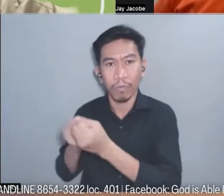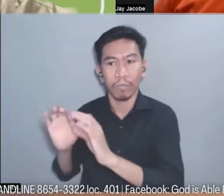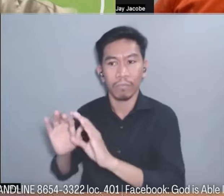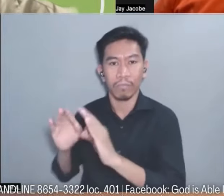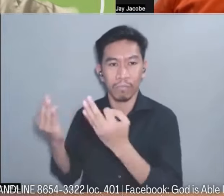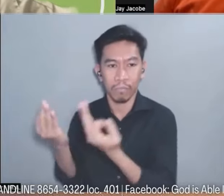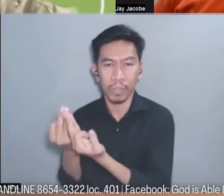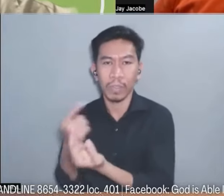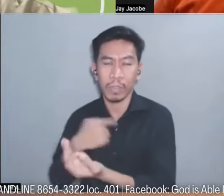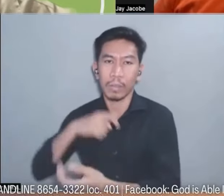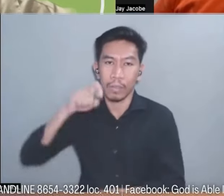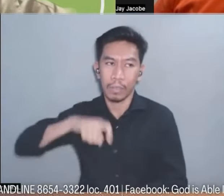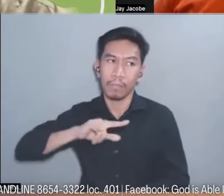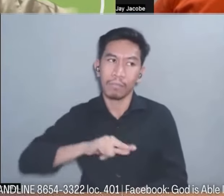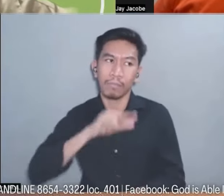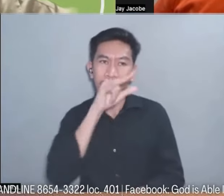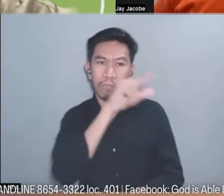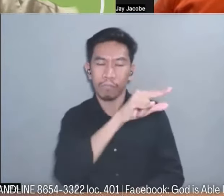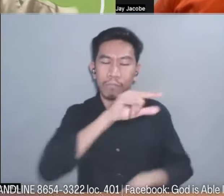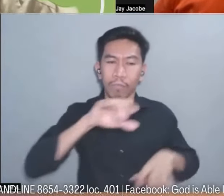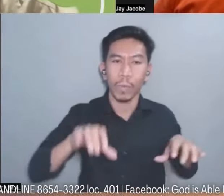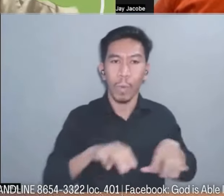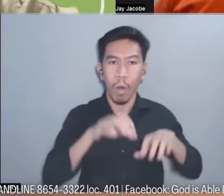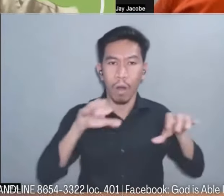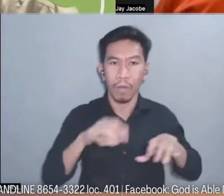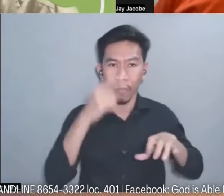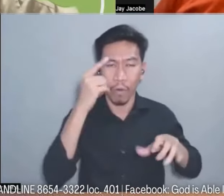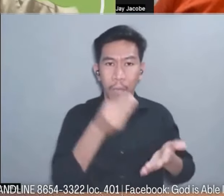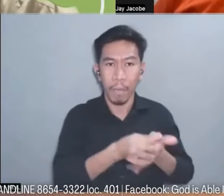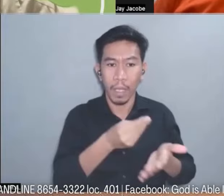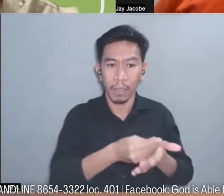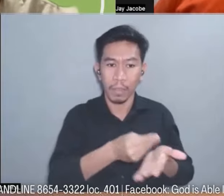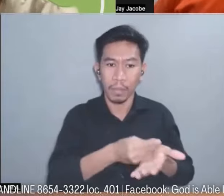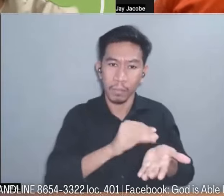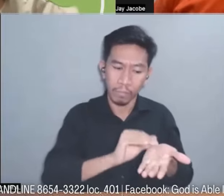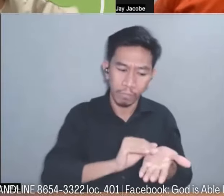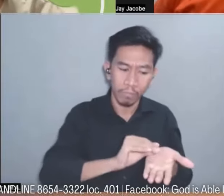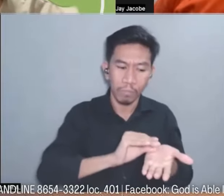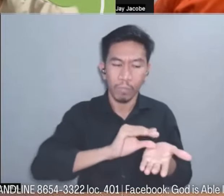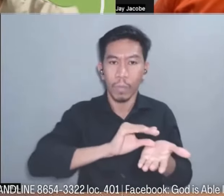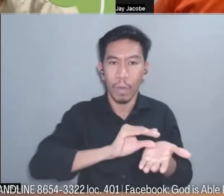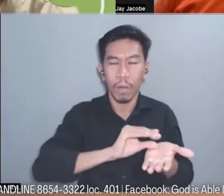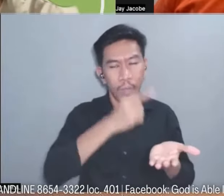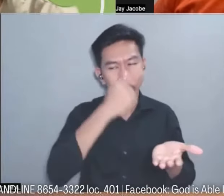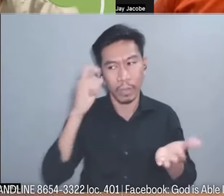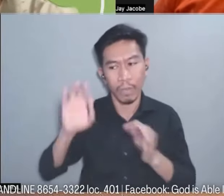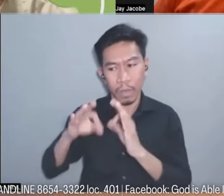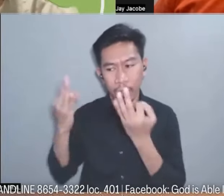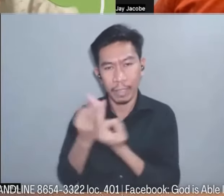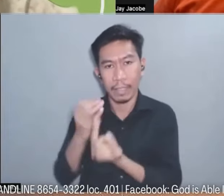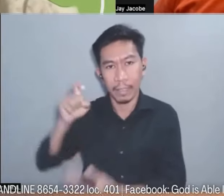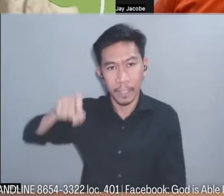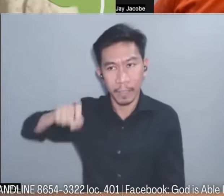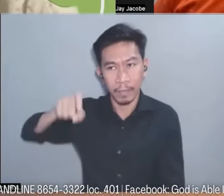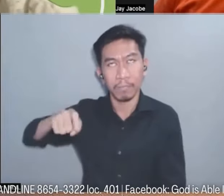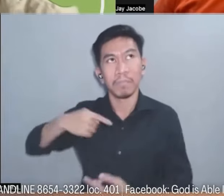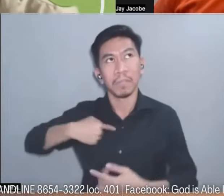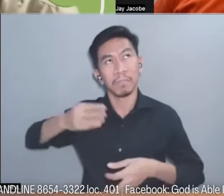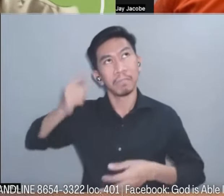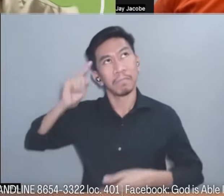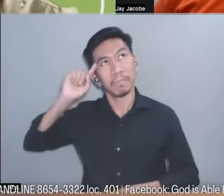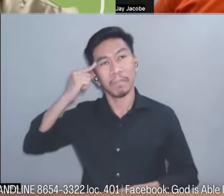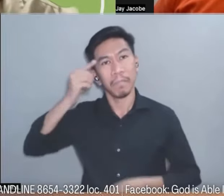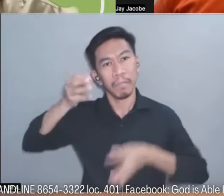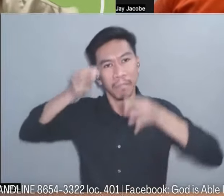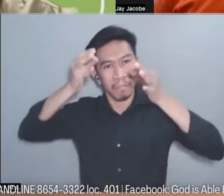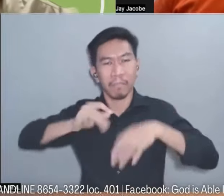malaki ang kita dahil po sa needs mo po ng family. So nag-decide po ako na mag-uproach. But I did not stop